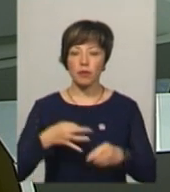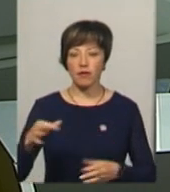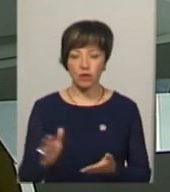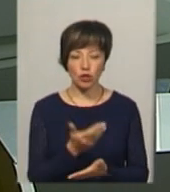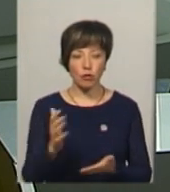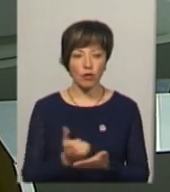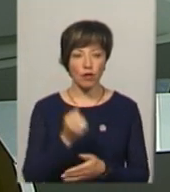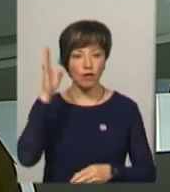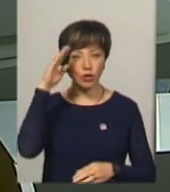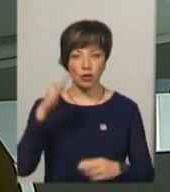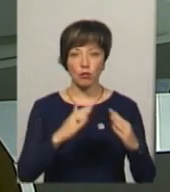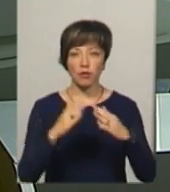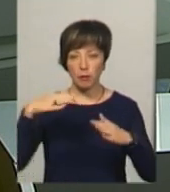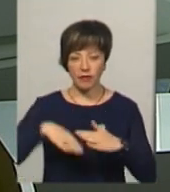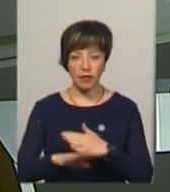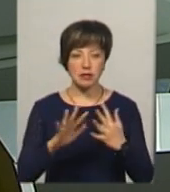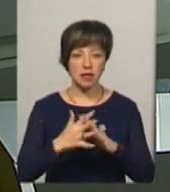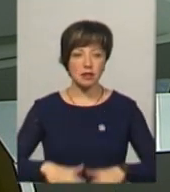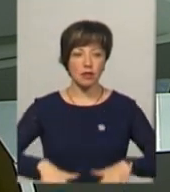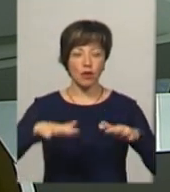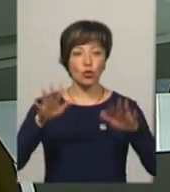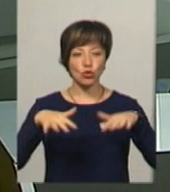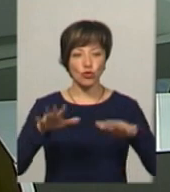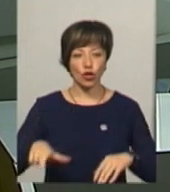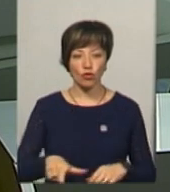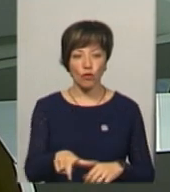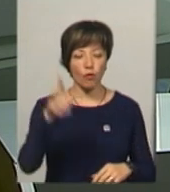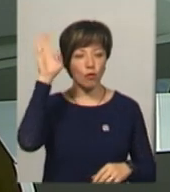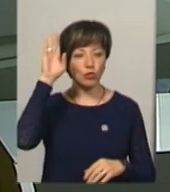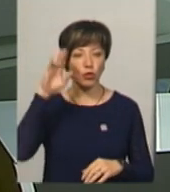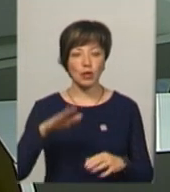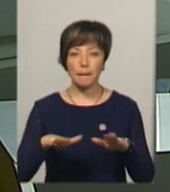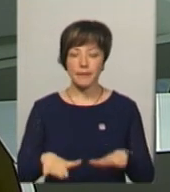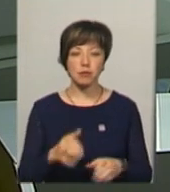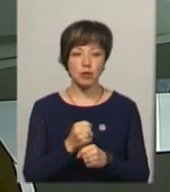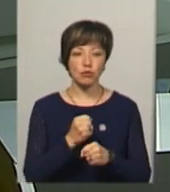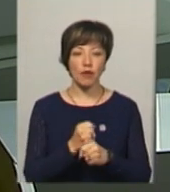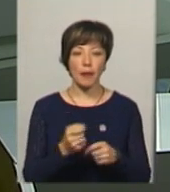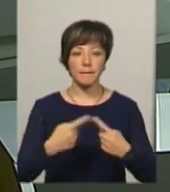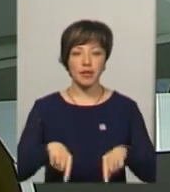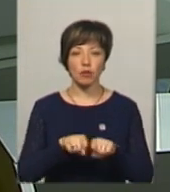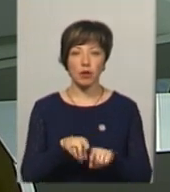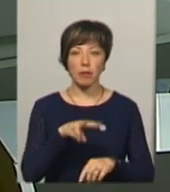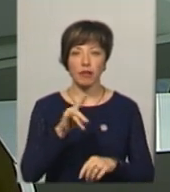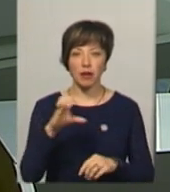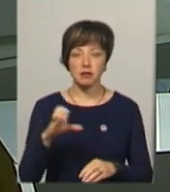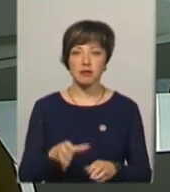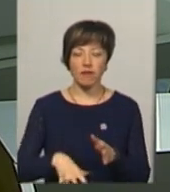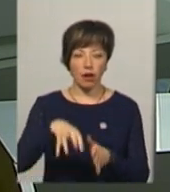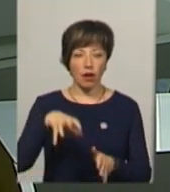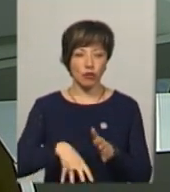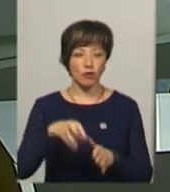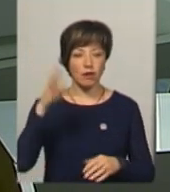підвалів та господарських будівель. Села заливало дощовою та річковою водою. На місці працювали підрозділи ДСНС, вони помпами